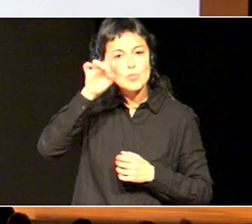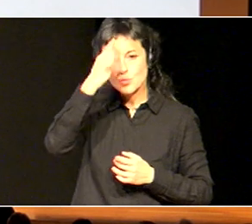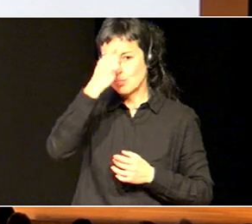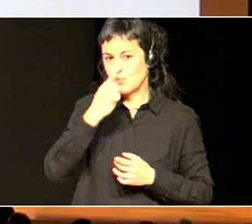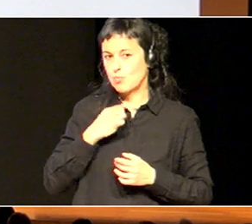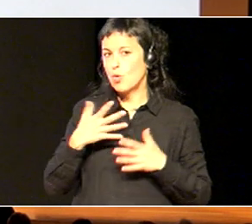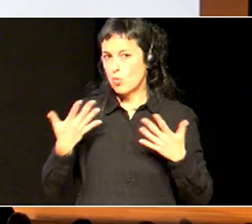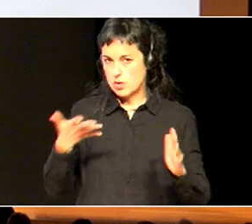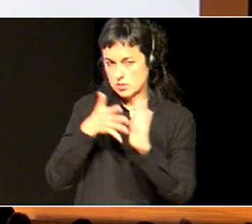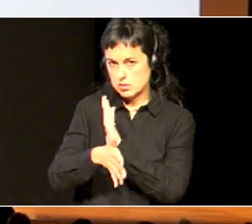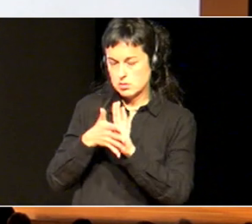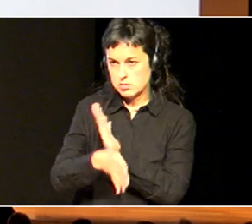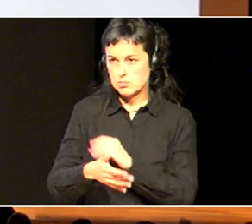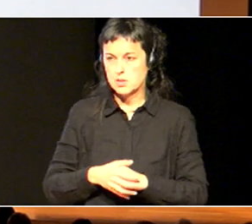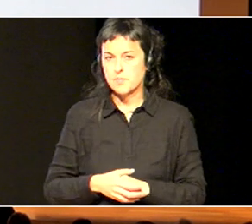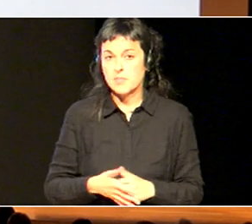gure,